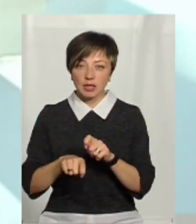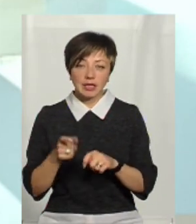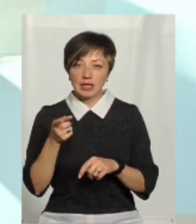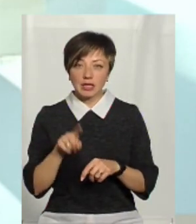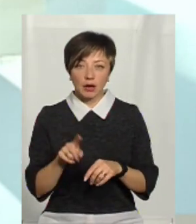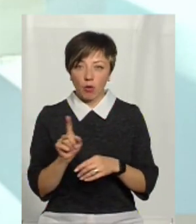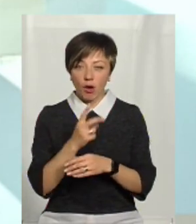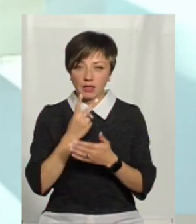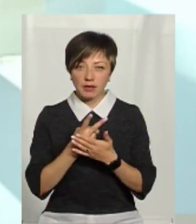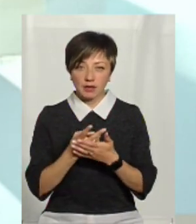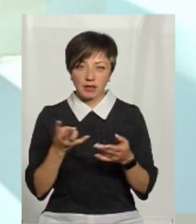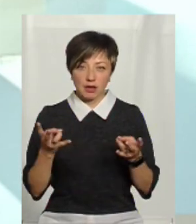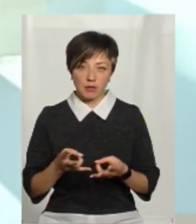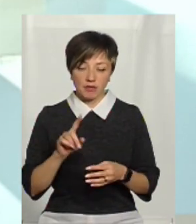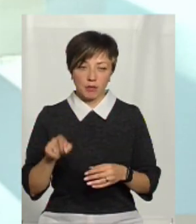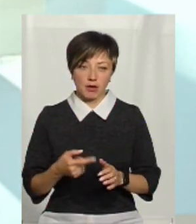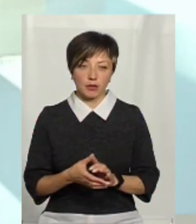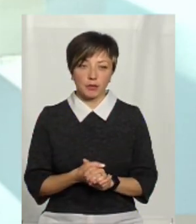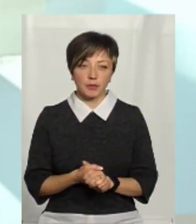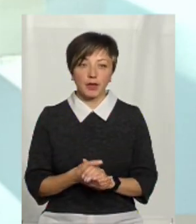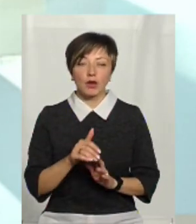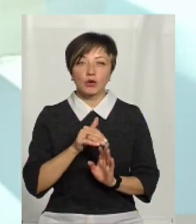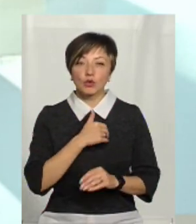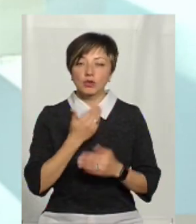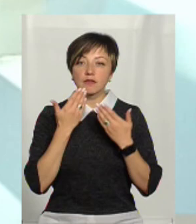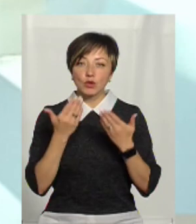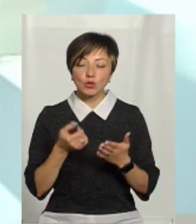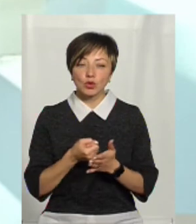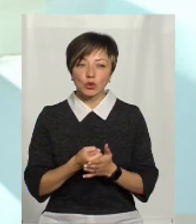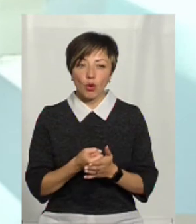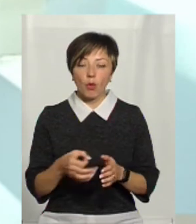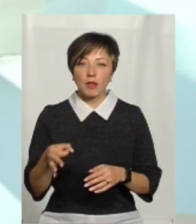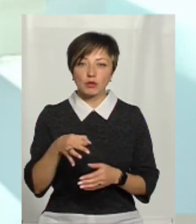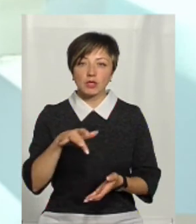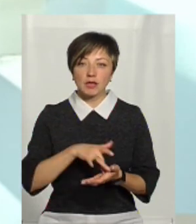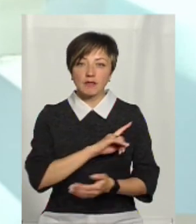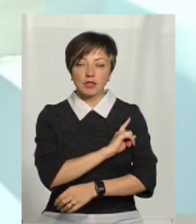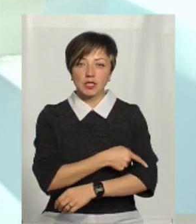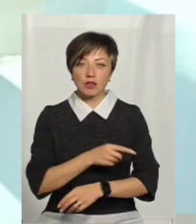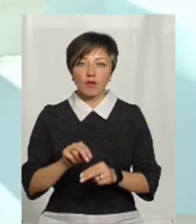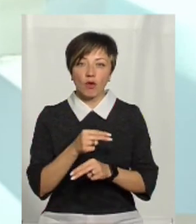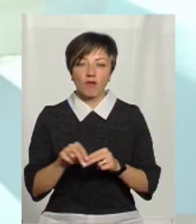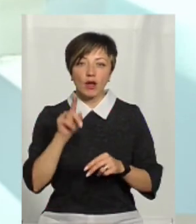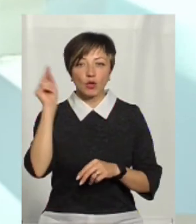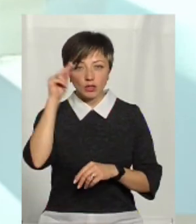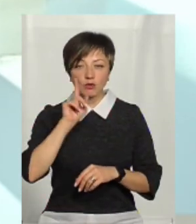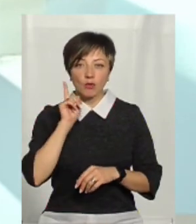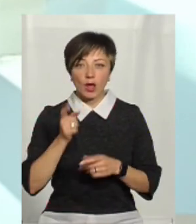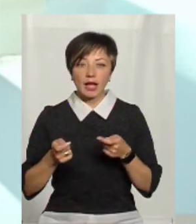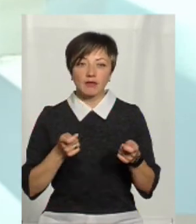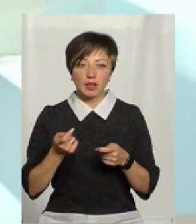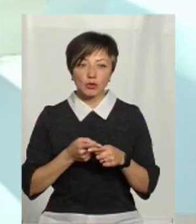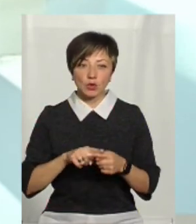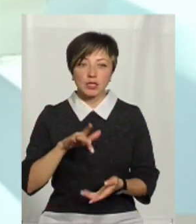показників які того вимагають Я хочу звернутися до обласного центру фізичного виховання учнівської молоді до